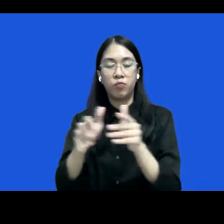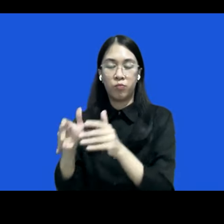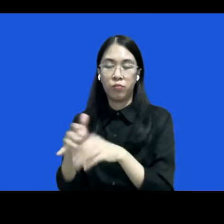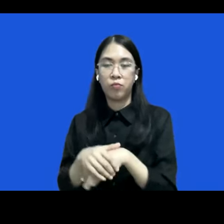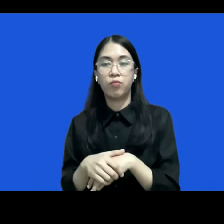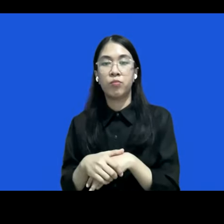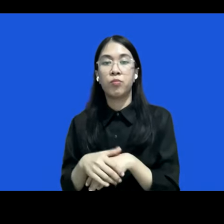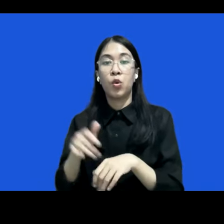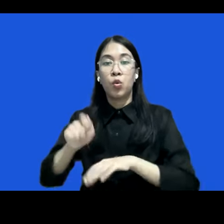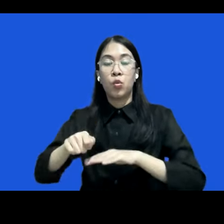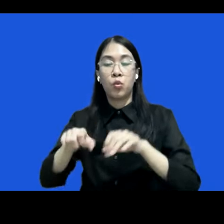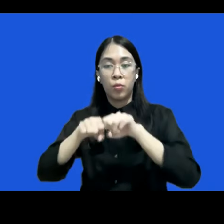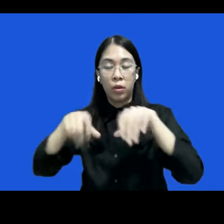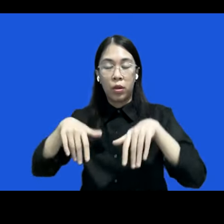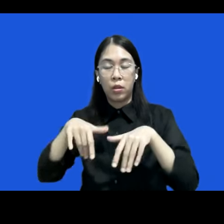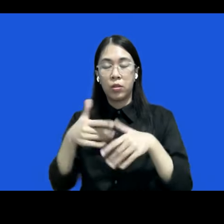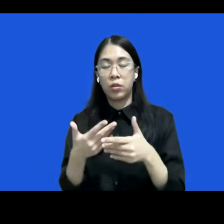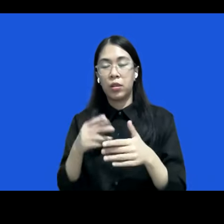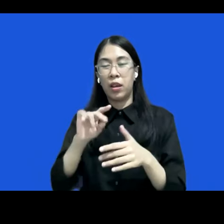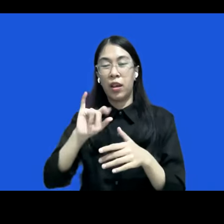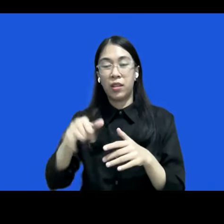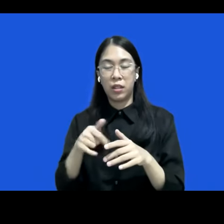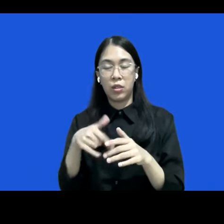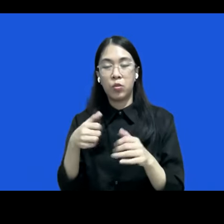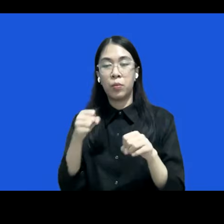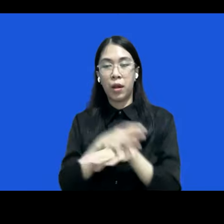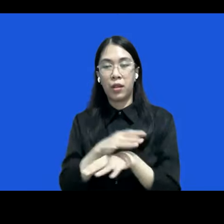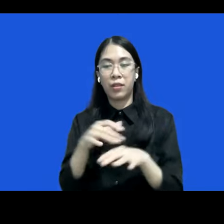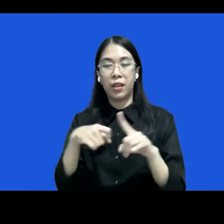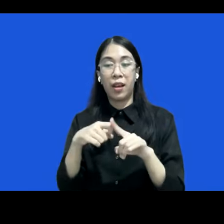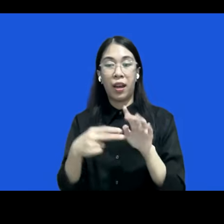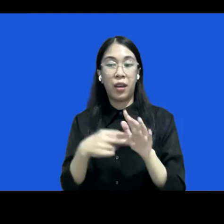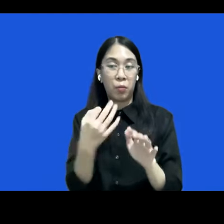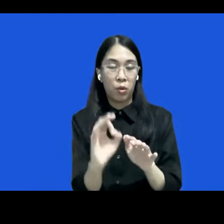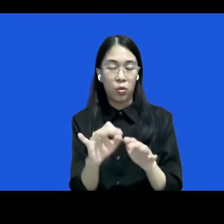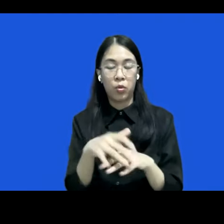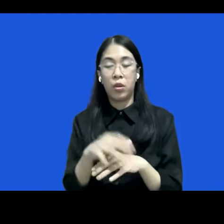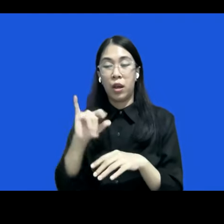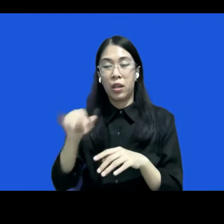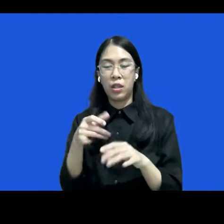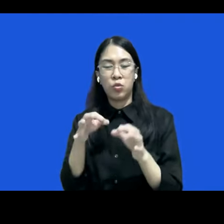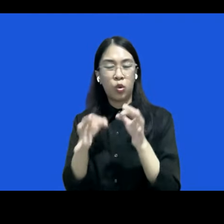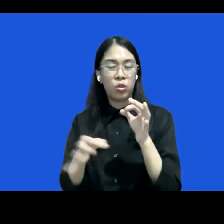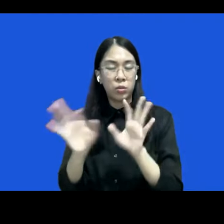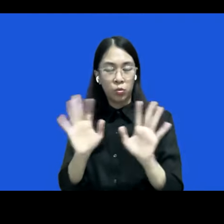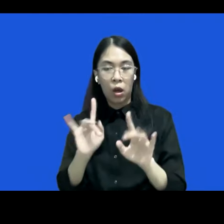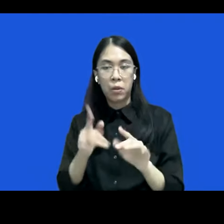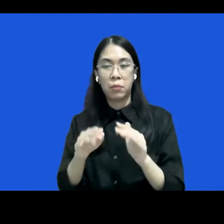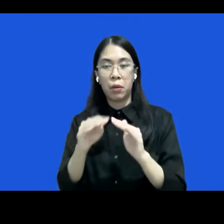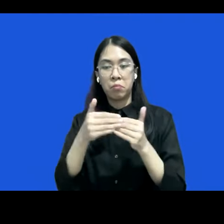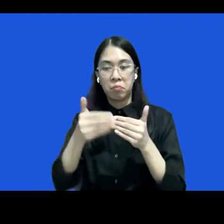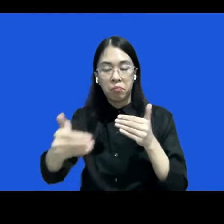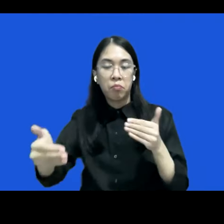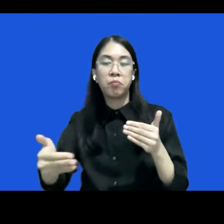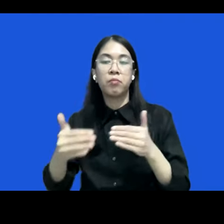hukum belum berkesetiaan hukum menyebabkan RJ menjadi ruang praktik KKN baru RJ masih dianggap bukan solusi karena prosedur dan tahapan